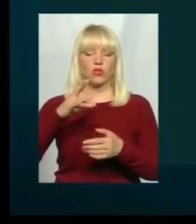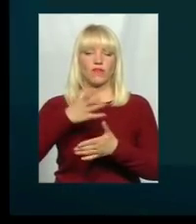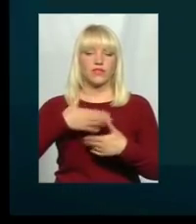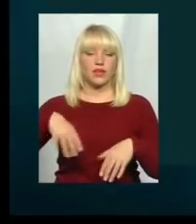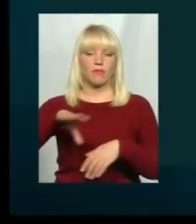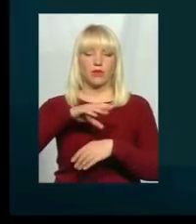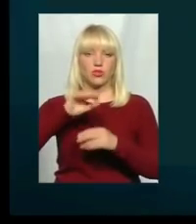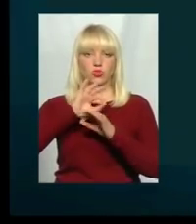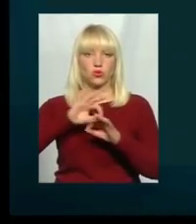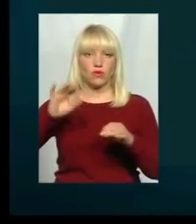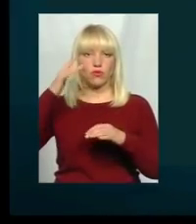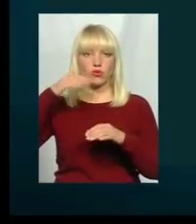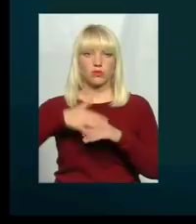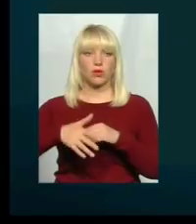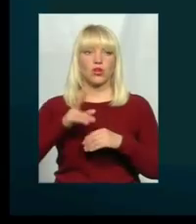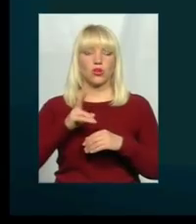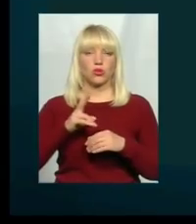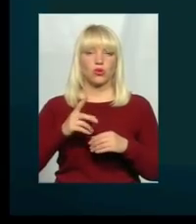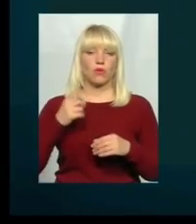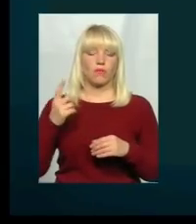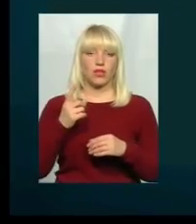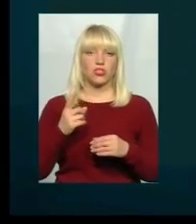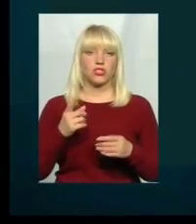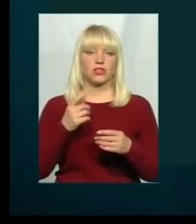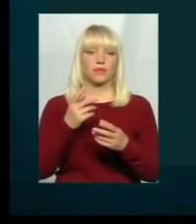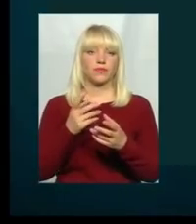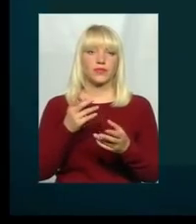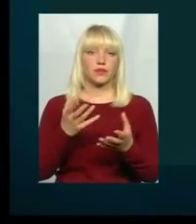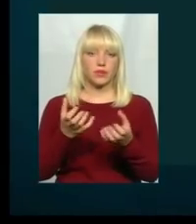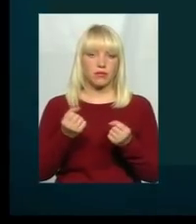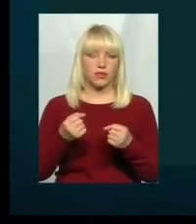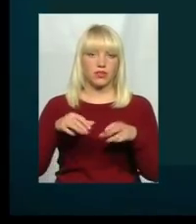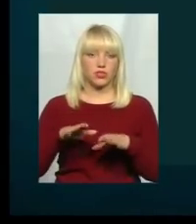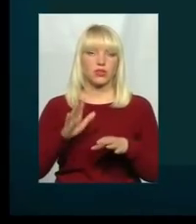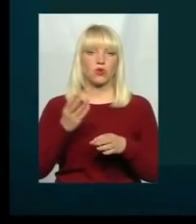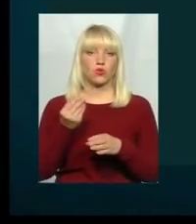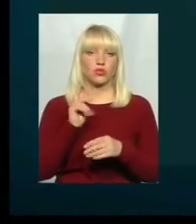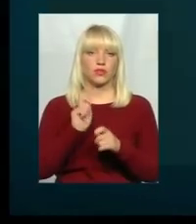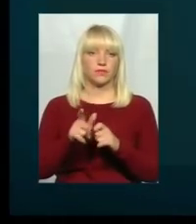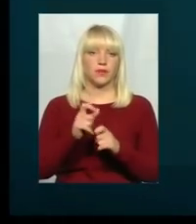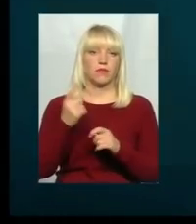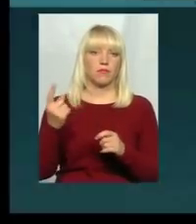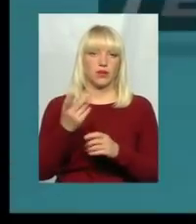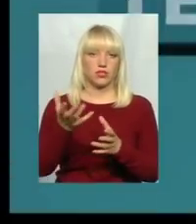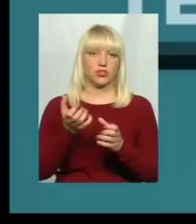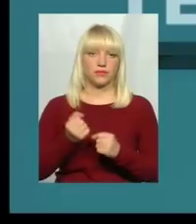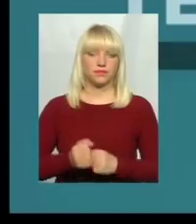хто перший об'єднався, то й отримав перші кошти. Назал, в державі на сьогодні буде менше коштів, не об'єднані громади.